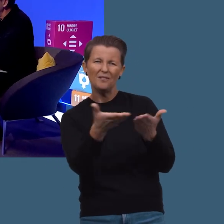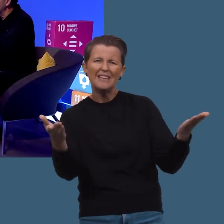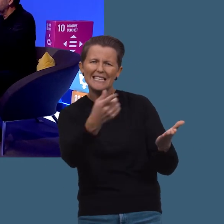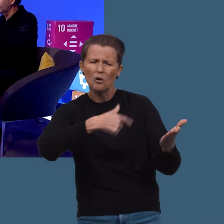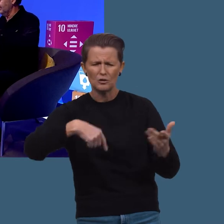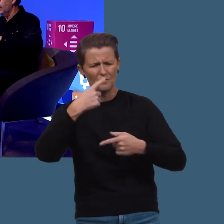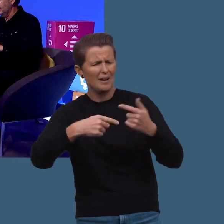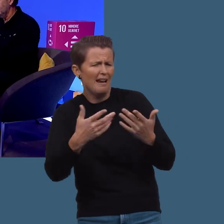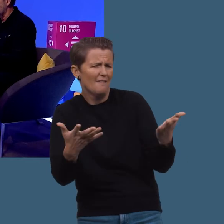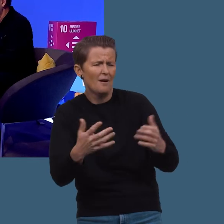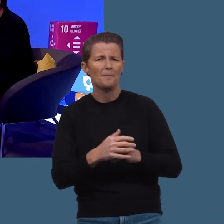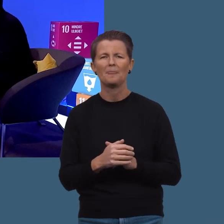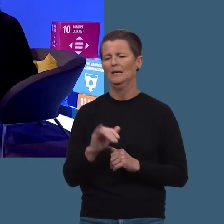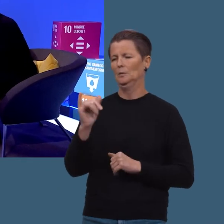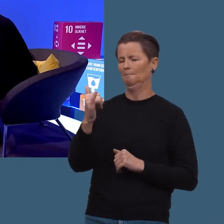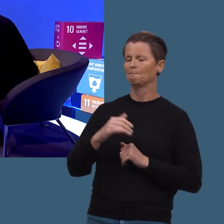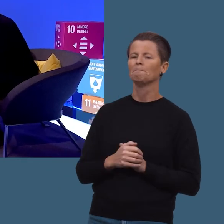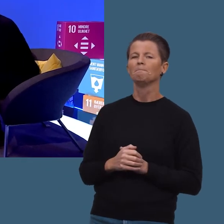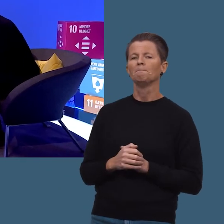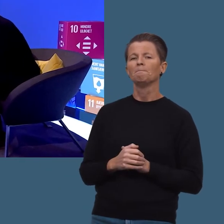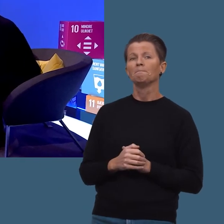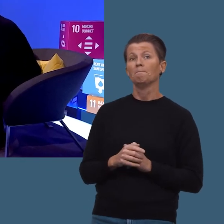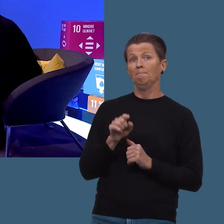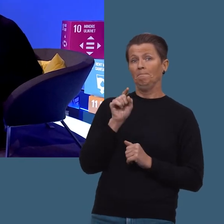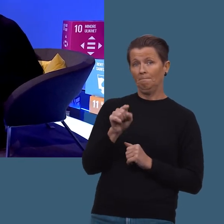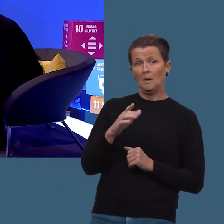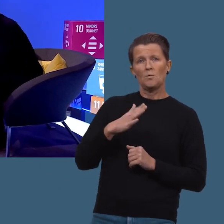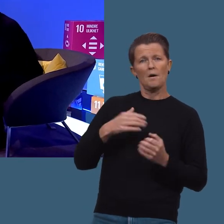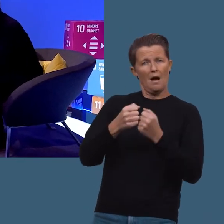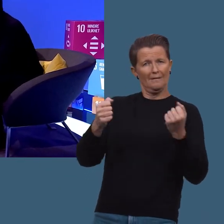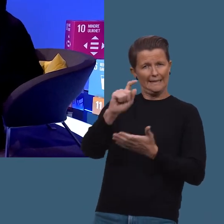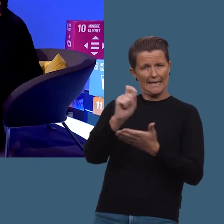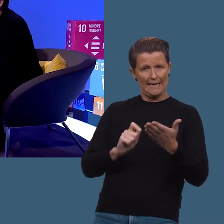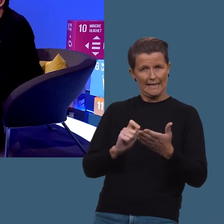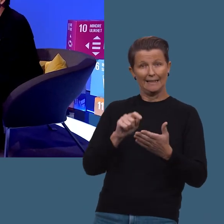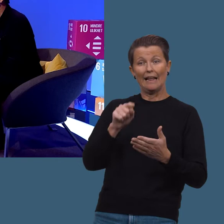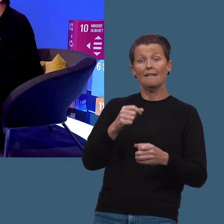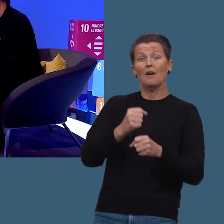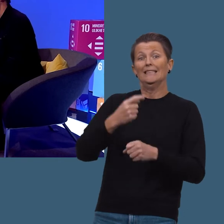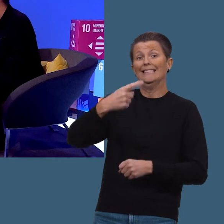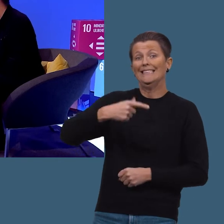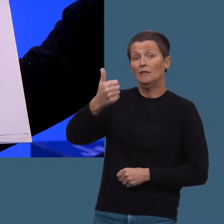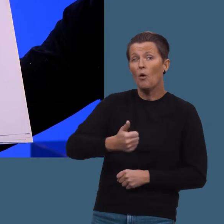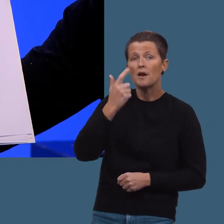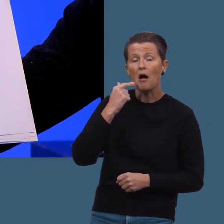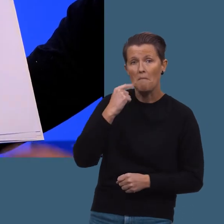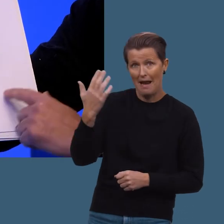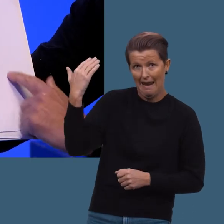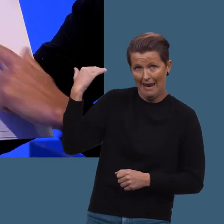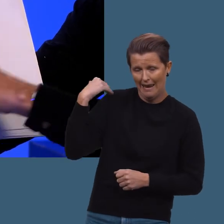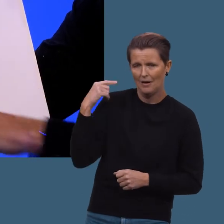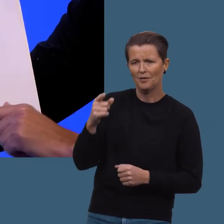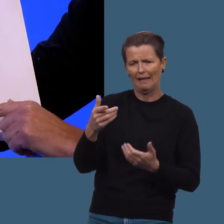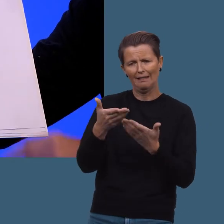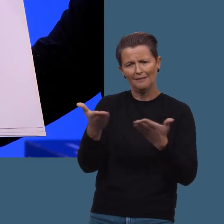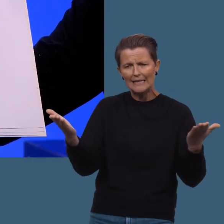vise oss den, Egil, og fortelle oss litt hva du har tenkt her? Jo, det passer bra. Her har du en avistegning, den er faktisk 10 år gammel. Ja, det